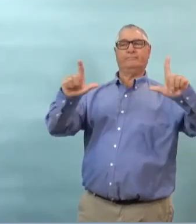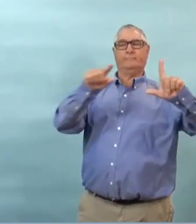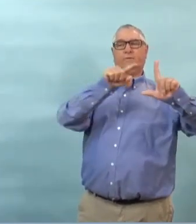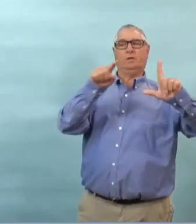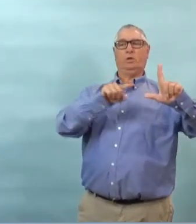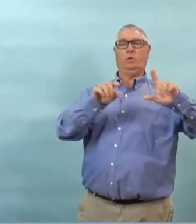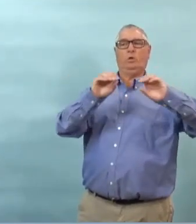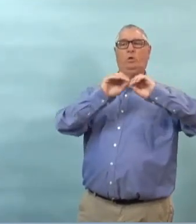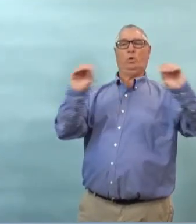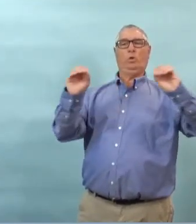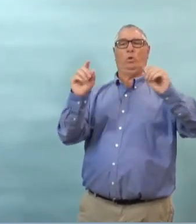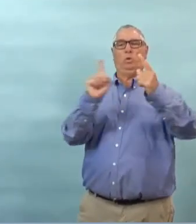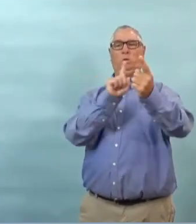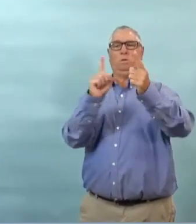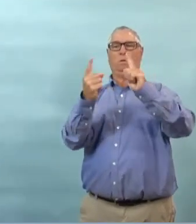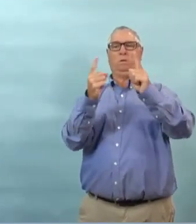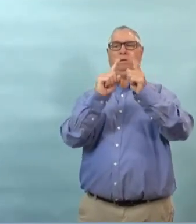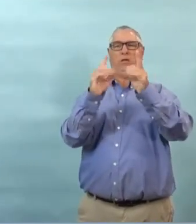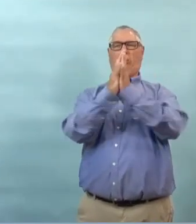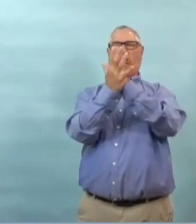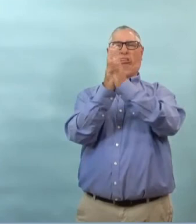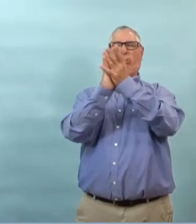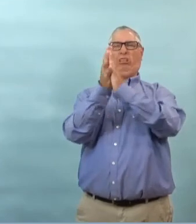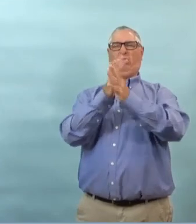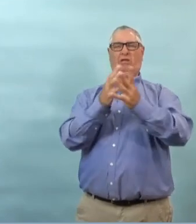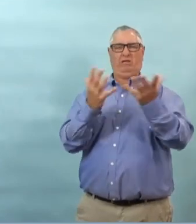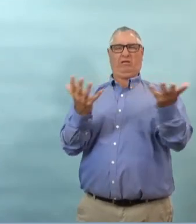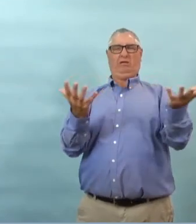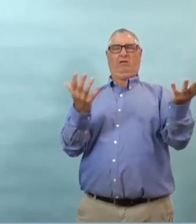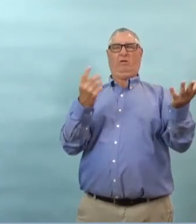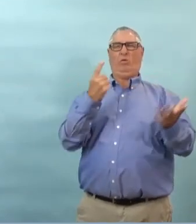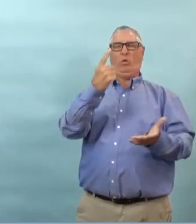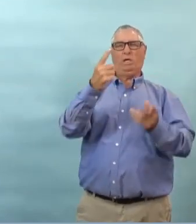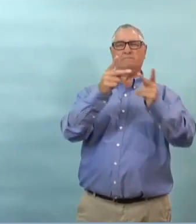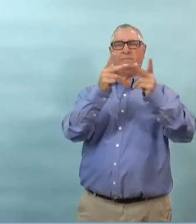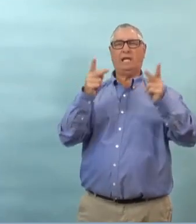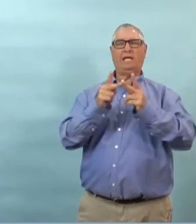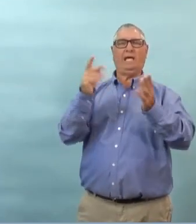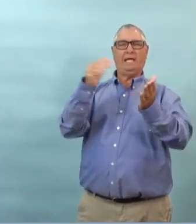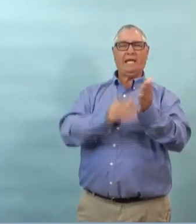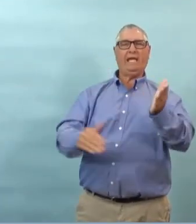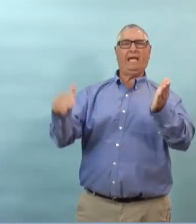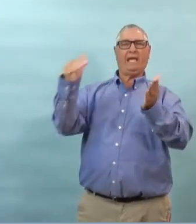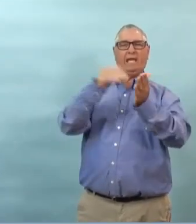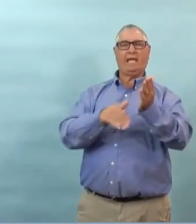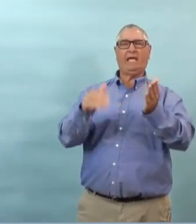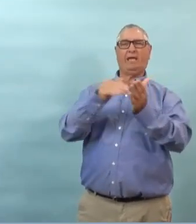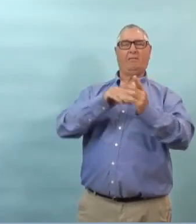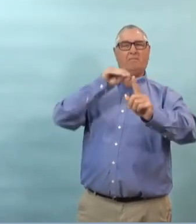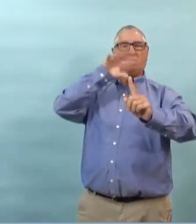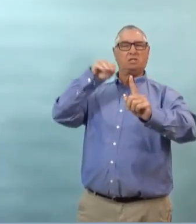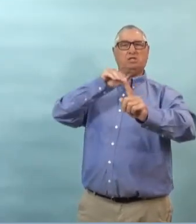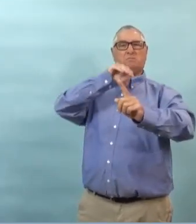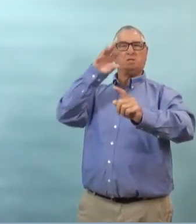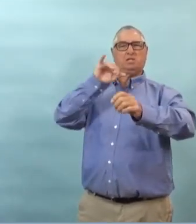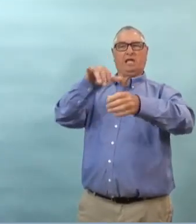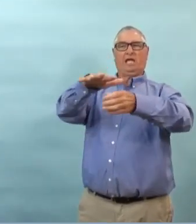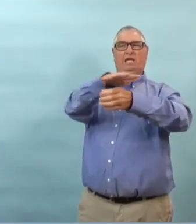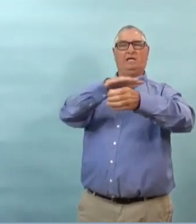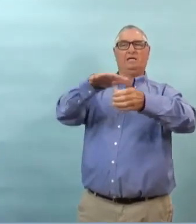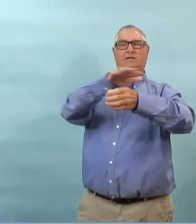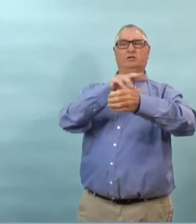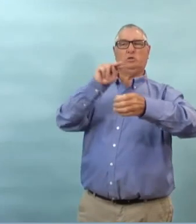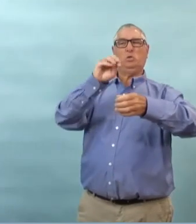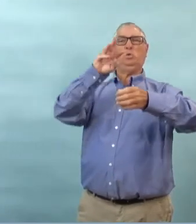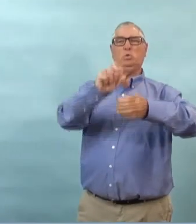parlé de tout ce qui était on a vu des images de restaurants où il n'y avait absolument aucun éloignement physique